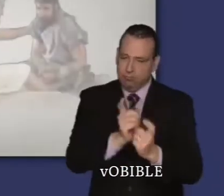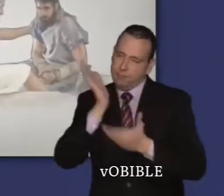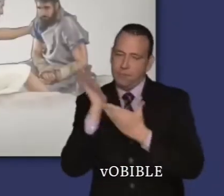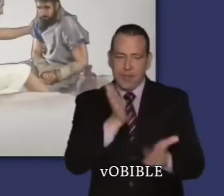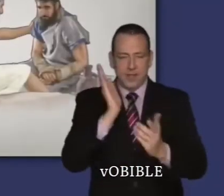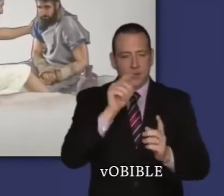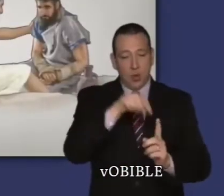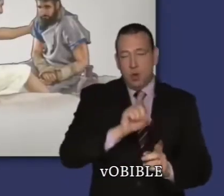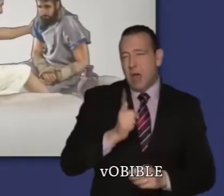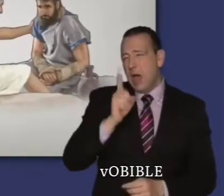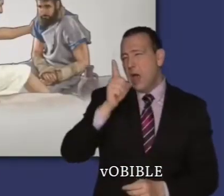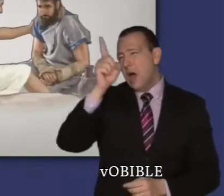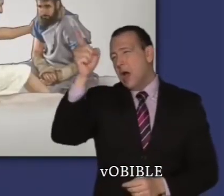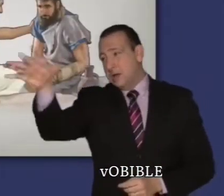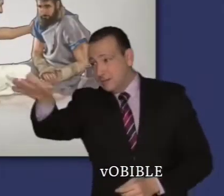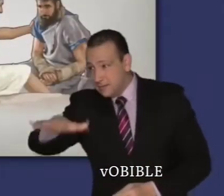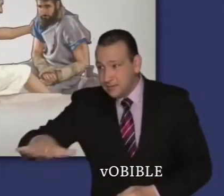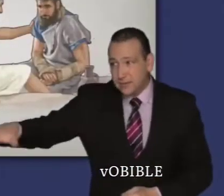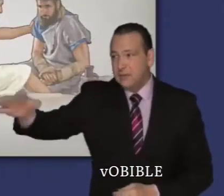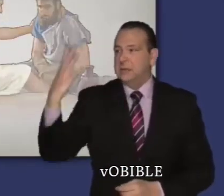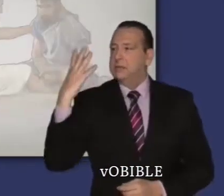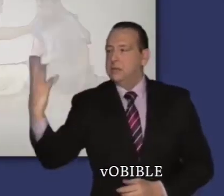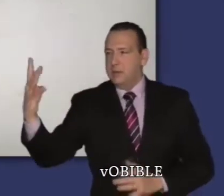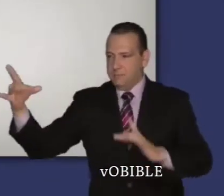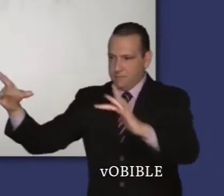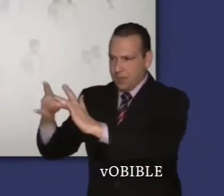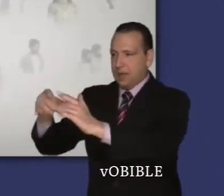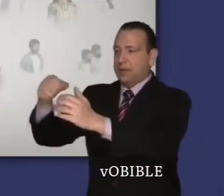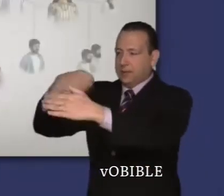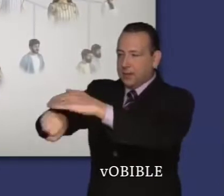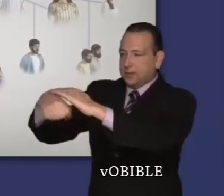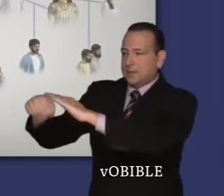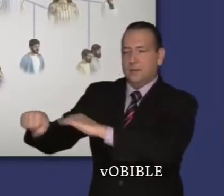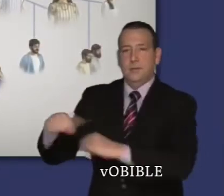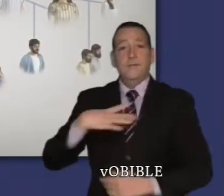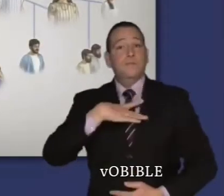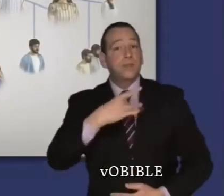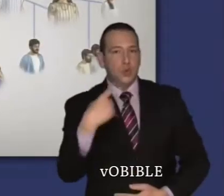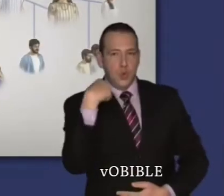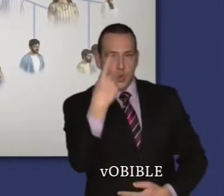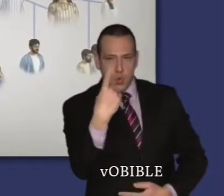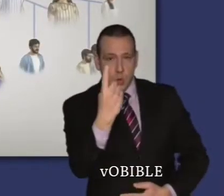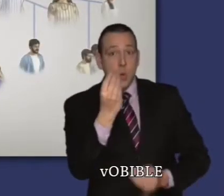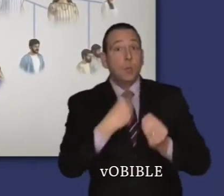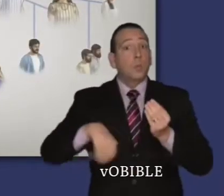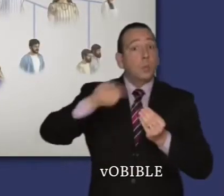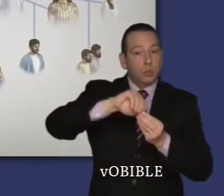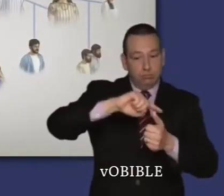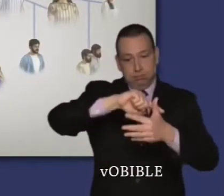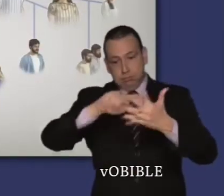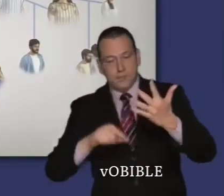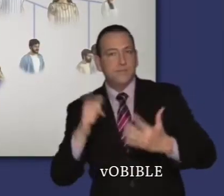Isaac bénit Jacob qui part ensuite pour Padana-Ram, une région lointaine. Là-bas, Léa,